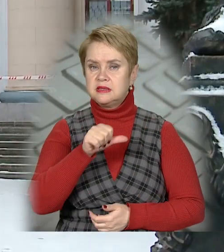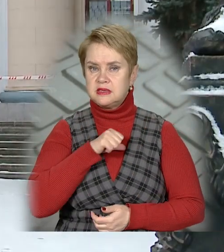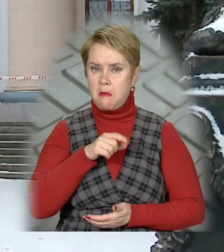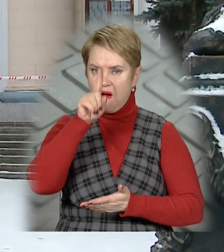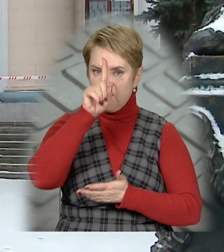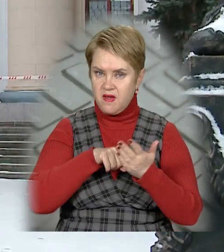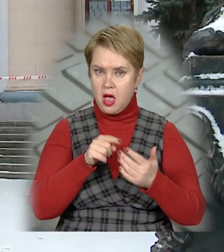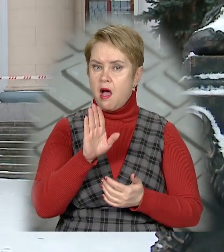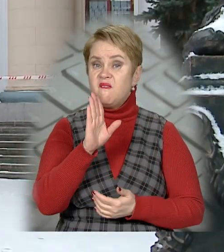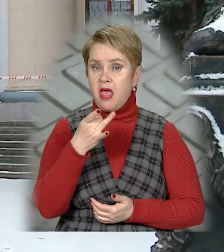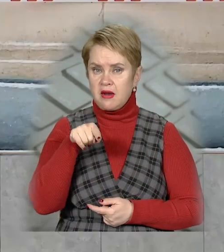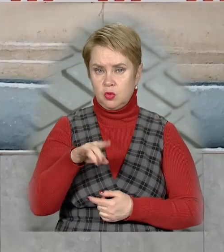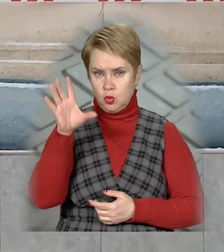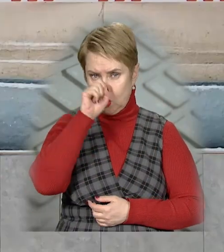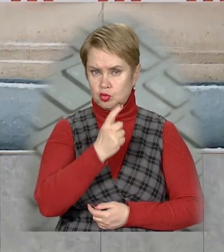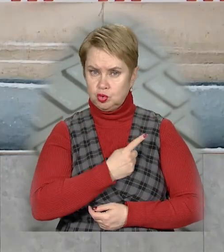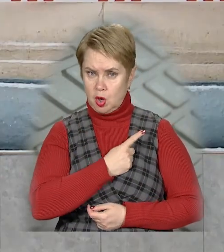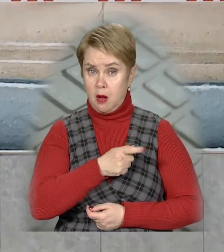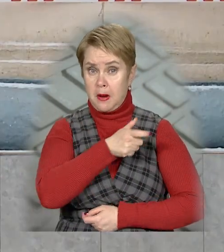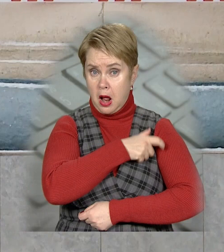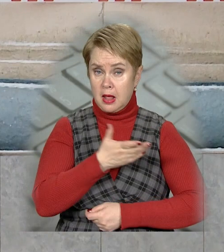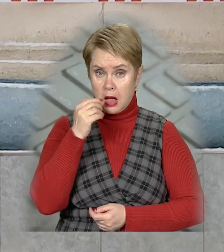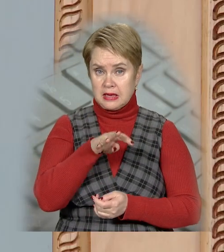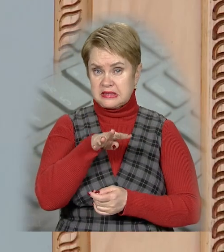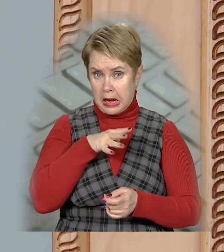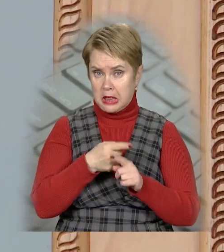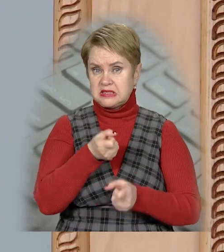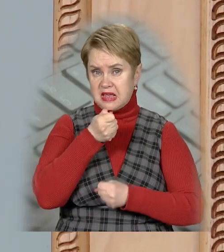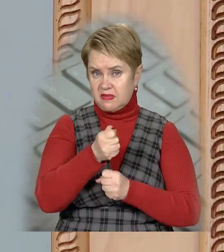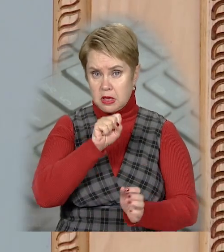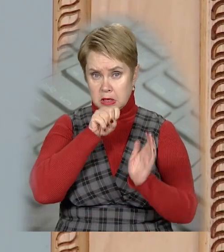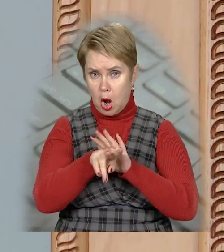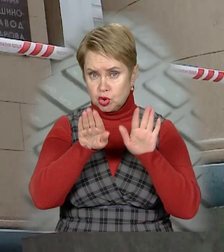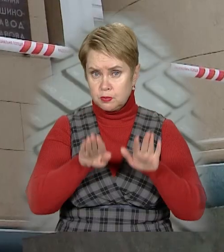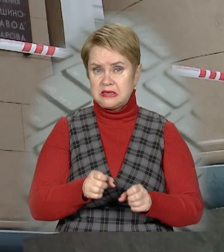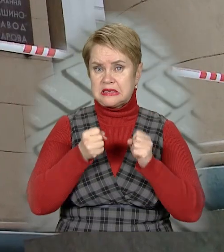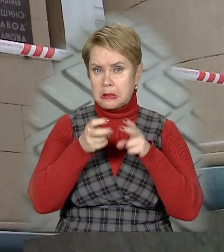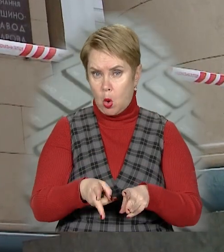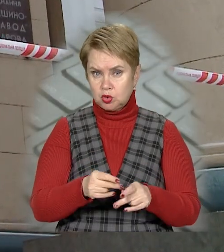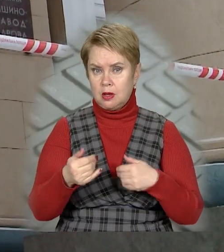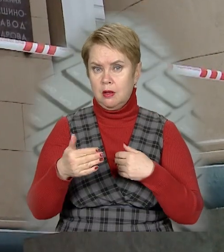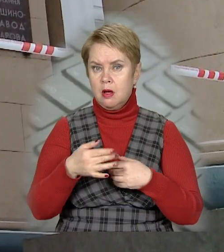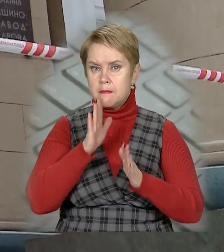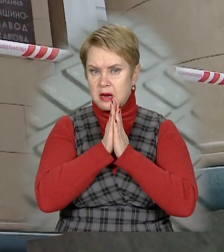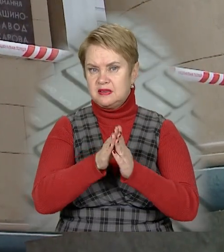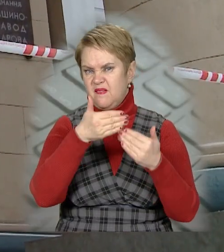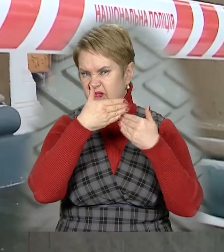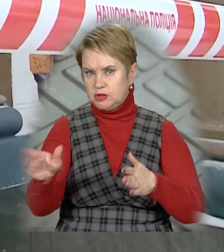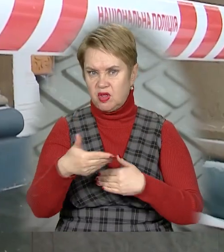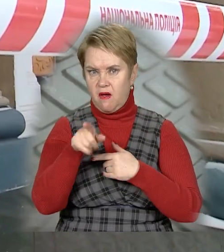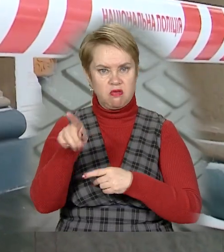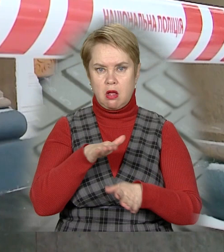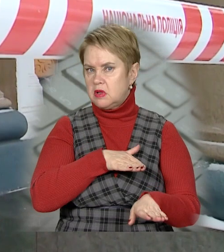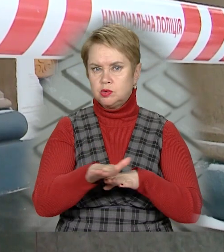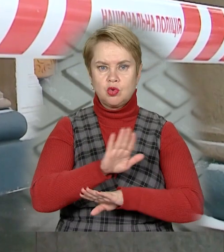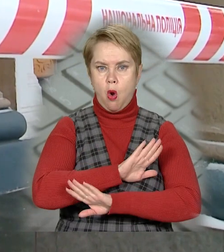Саме Віра в ту ніч чергувала на центральній прохідній. І коли стрілець з автоматом, тікаючи з місця злочину, наказав відчинити двері,